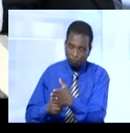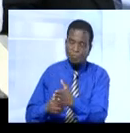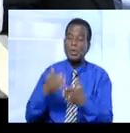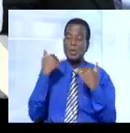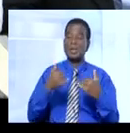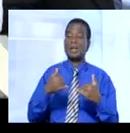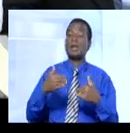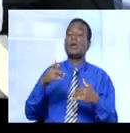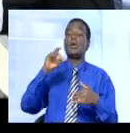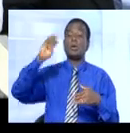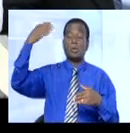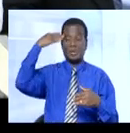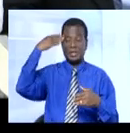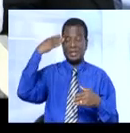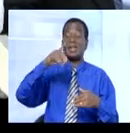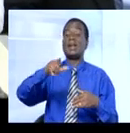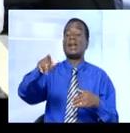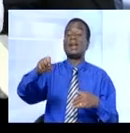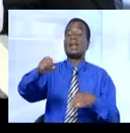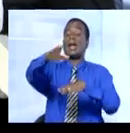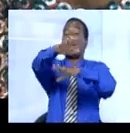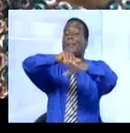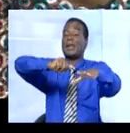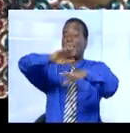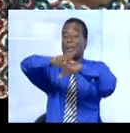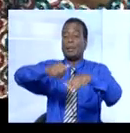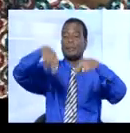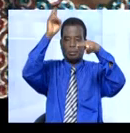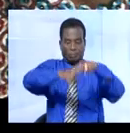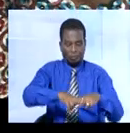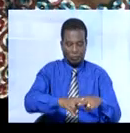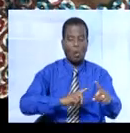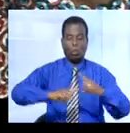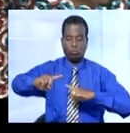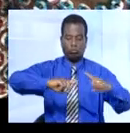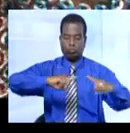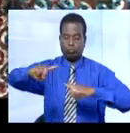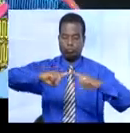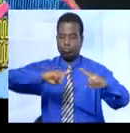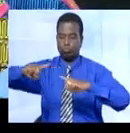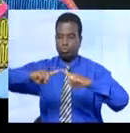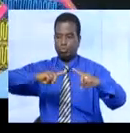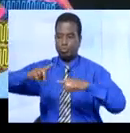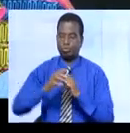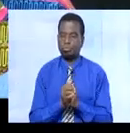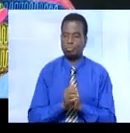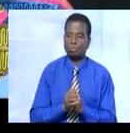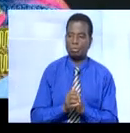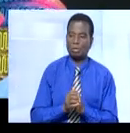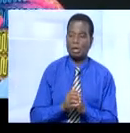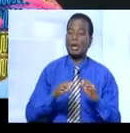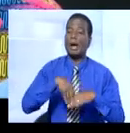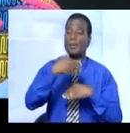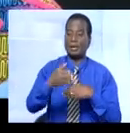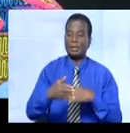la question connaisse un aboutissement heureux dans les plus brefs délais. En ce qui concerne la création du corps initial des conseils d